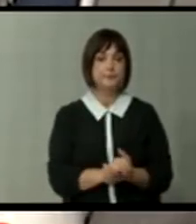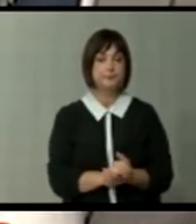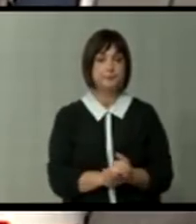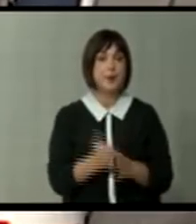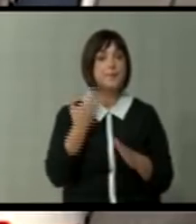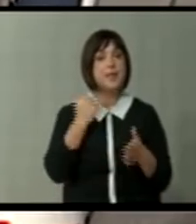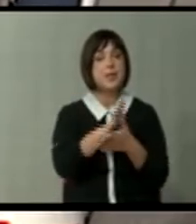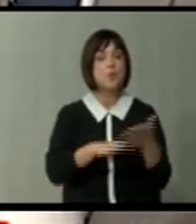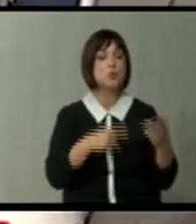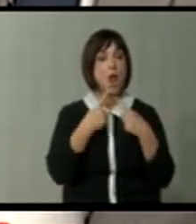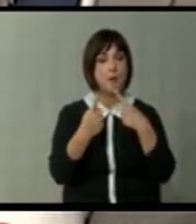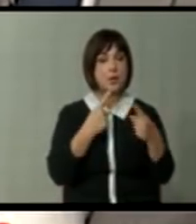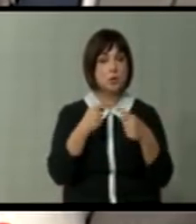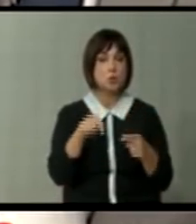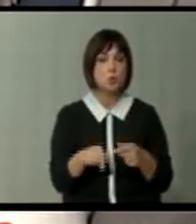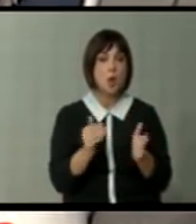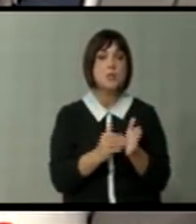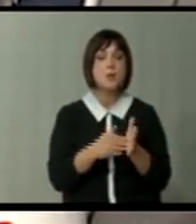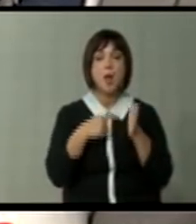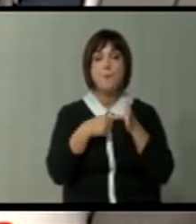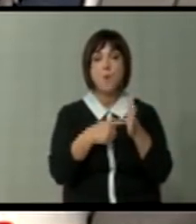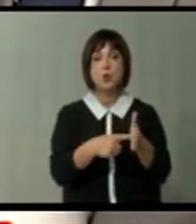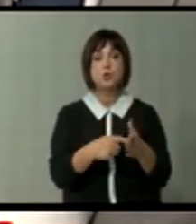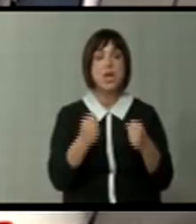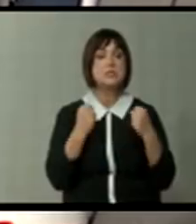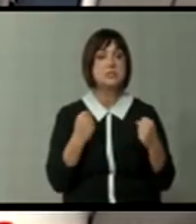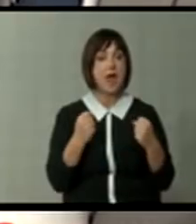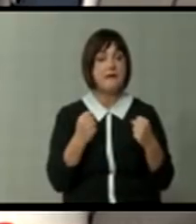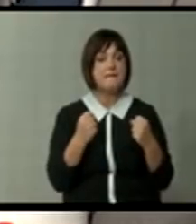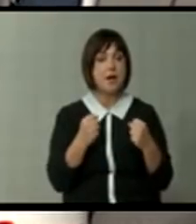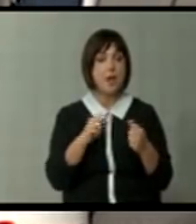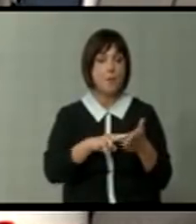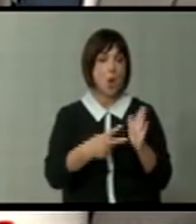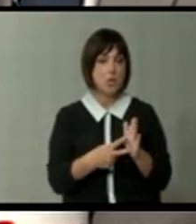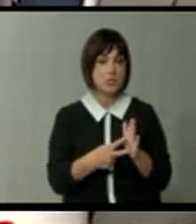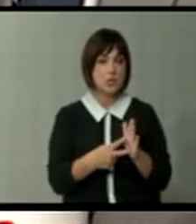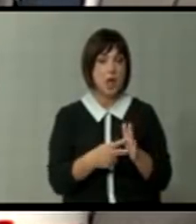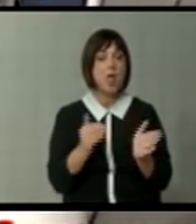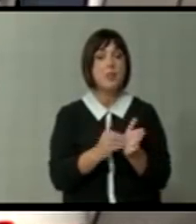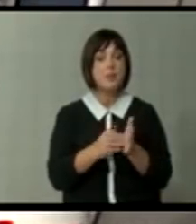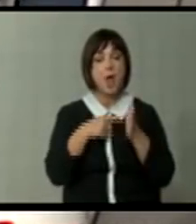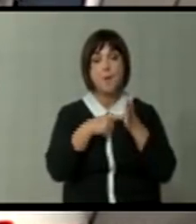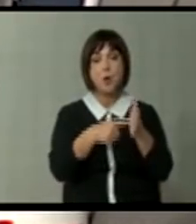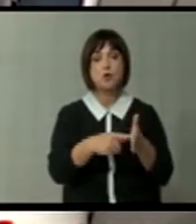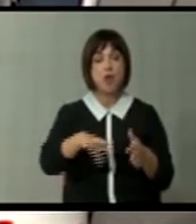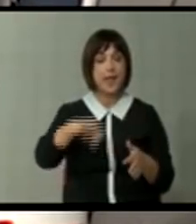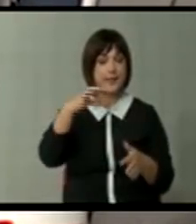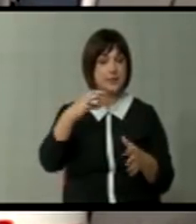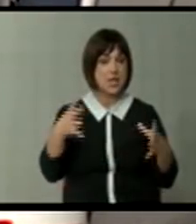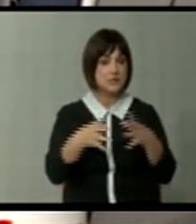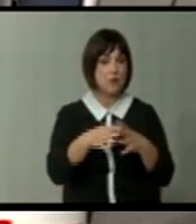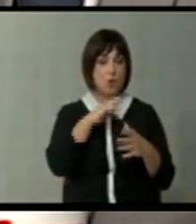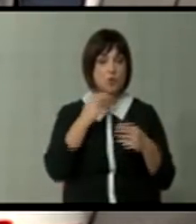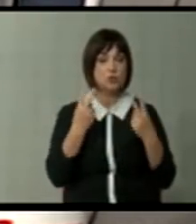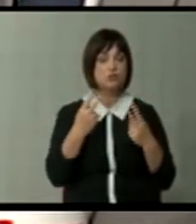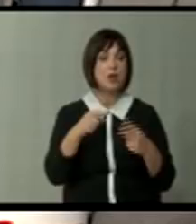Пред почеток на преговори сме. Туга треба да покажеме здрава политика. Треба да покажеме единство по многу